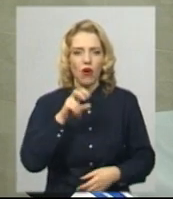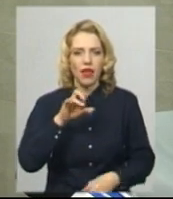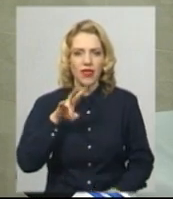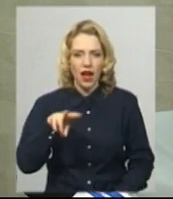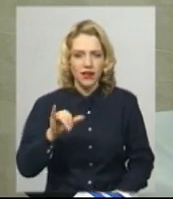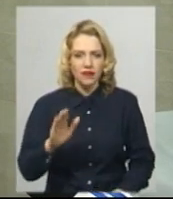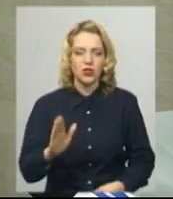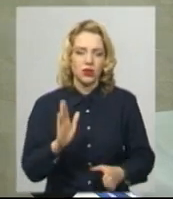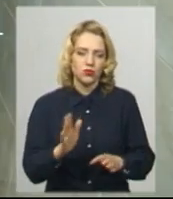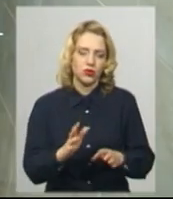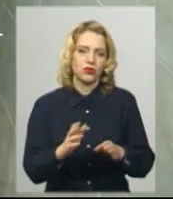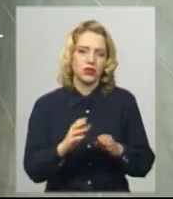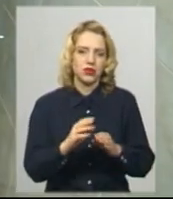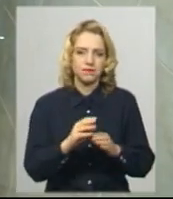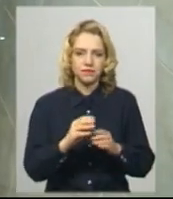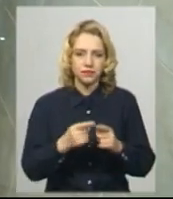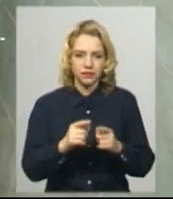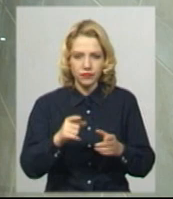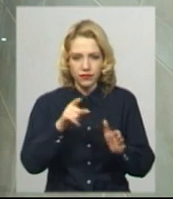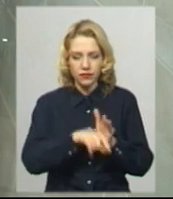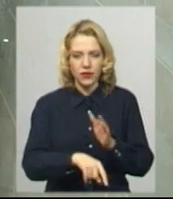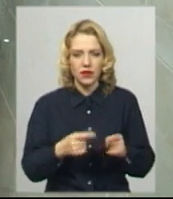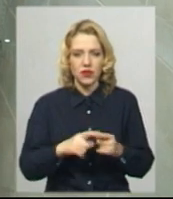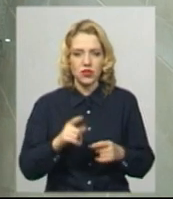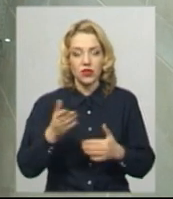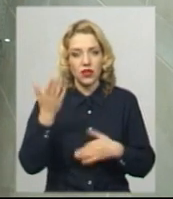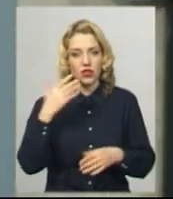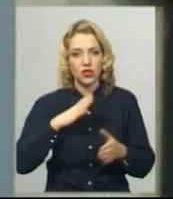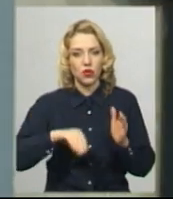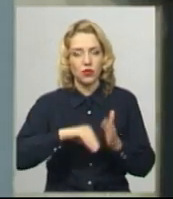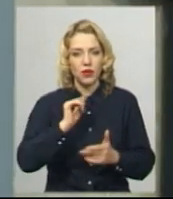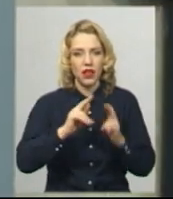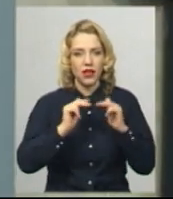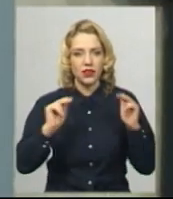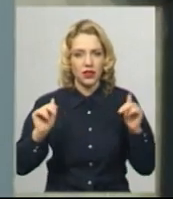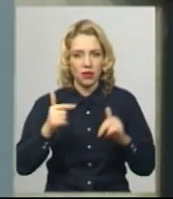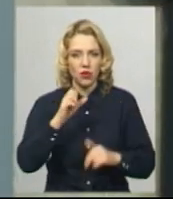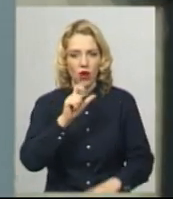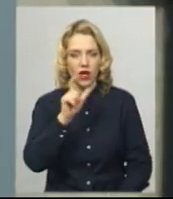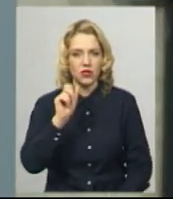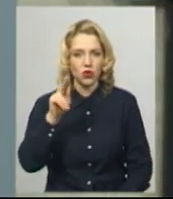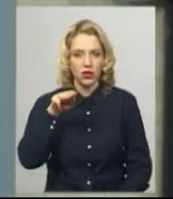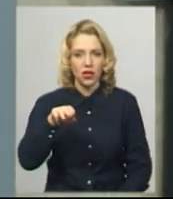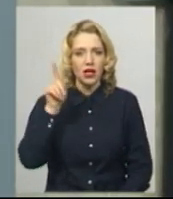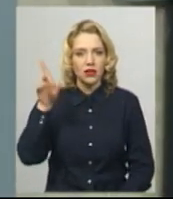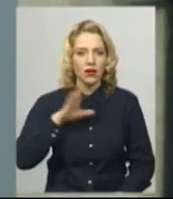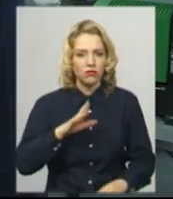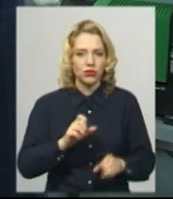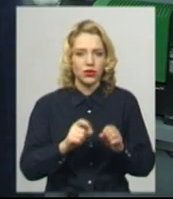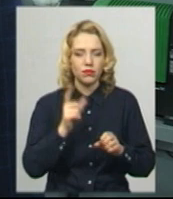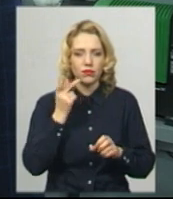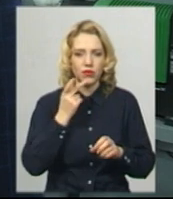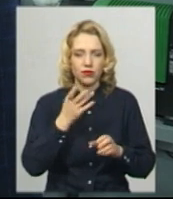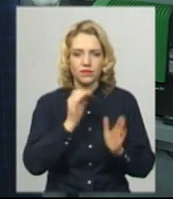перекриємо затрати. Гіпохлорид натрію до цього купляли на заводі «Дніпроазот», де часто були перебої, каже директор Хмельницького